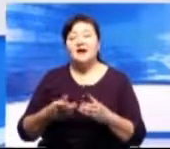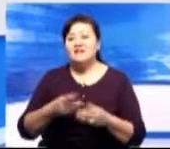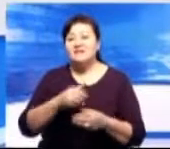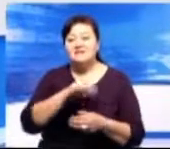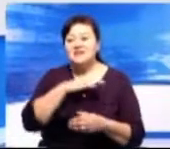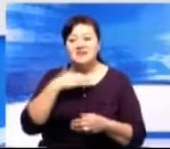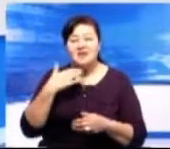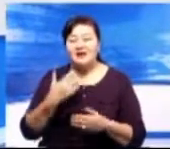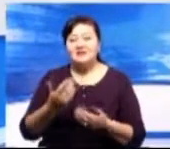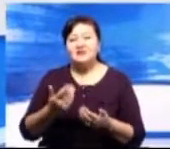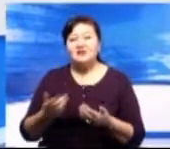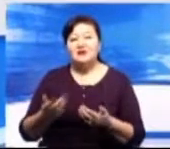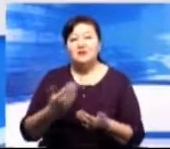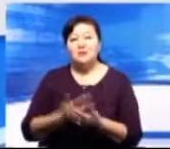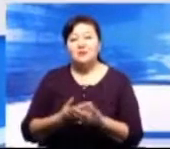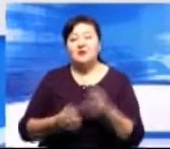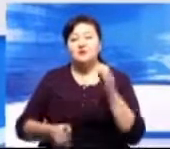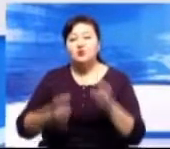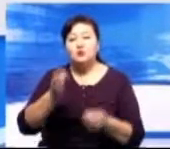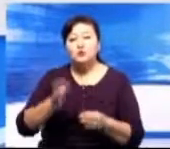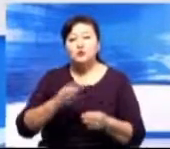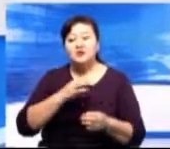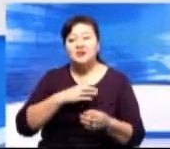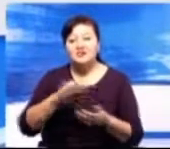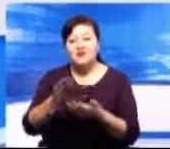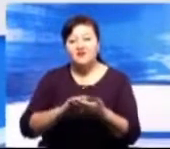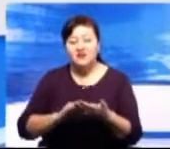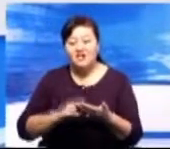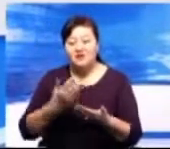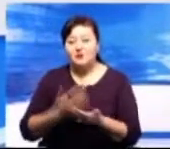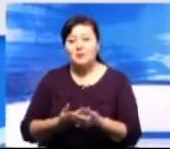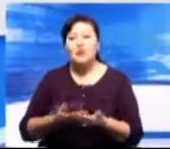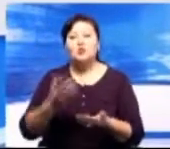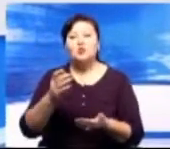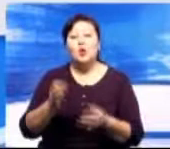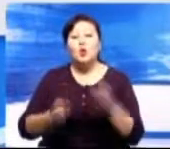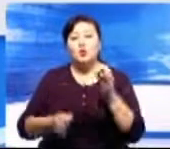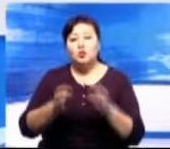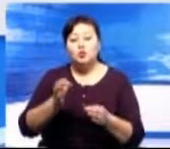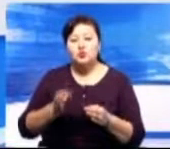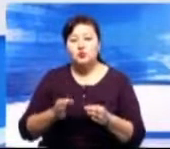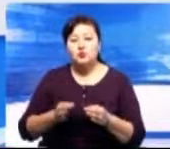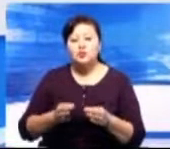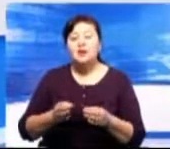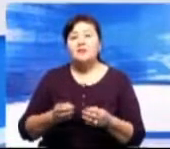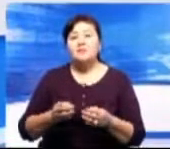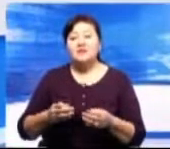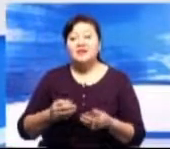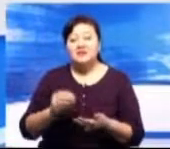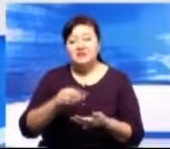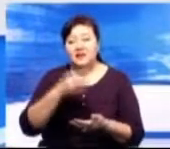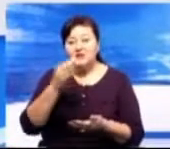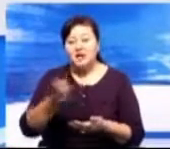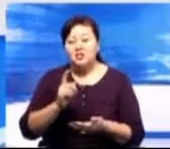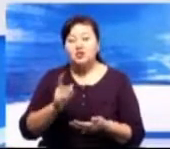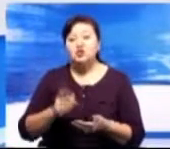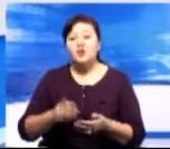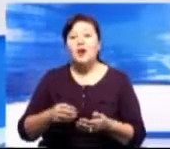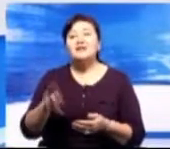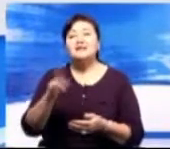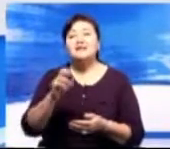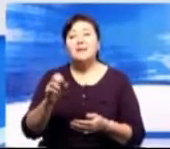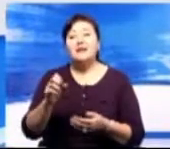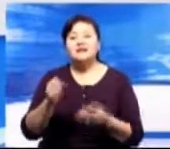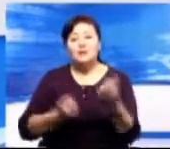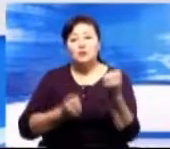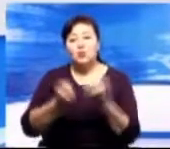попыталась оспорить в судебном порядке. Однако суд постановил, что департамент вынес предписание на законных основаниях. Решение еще не